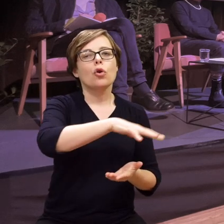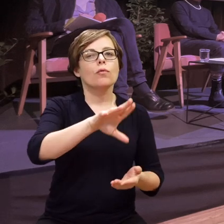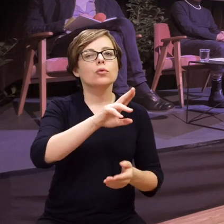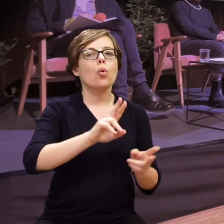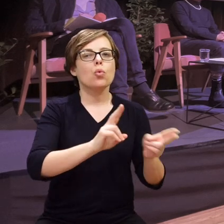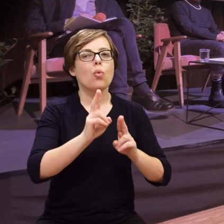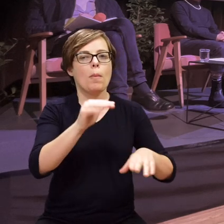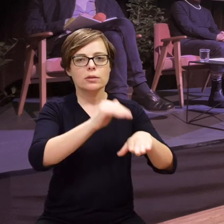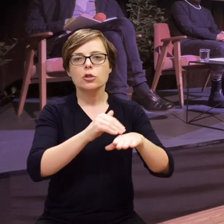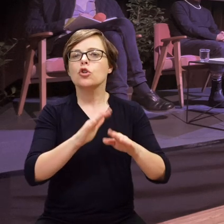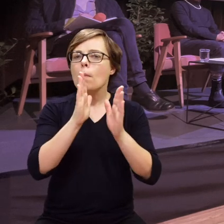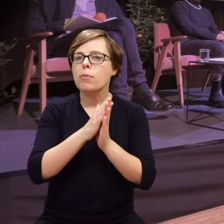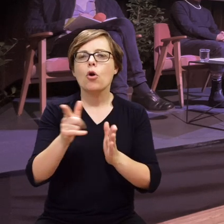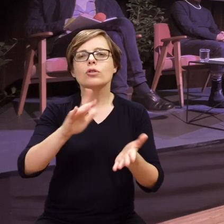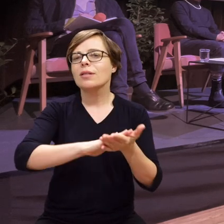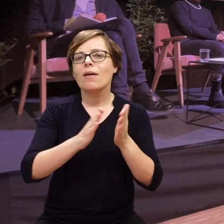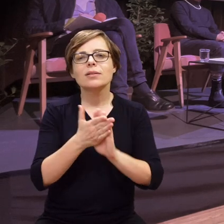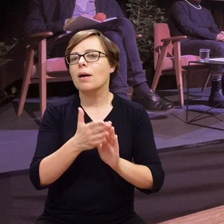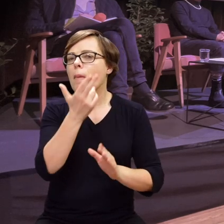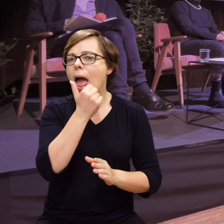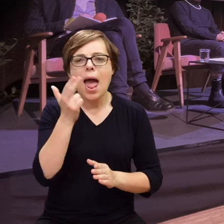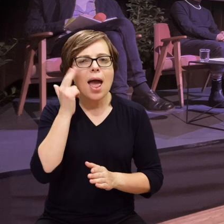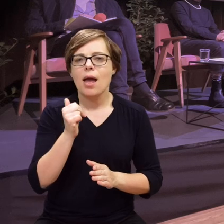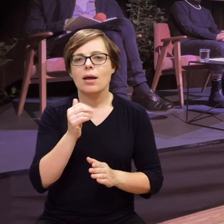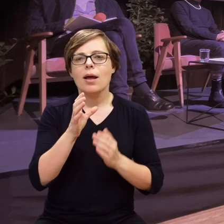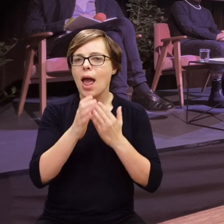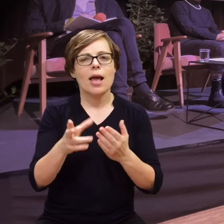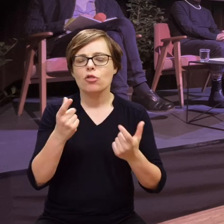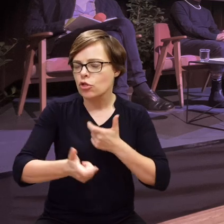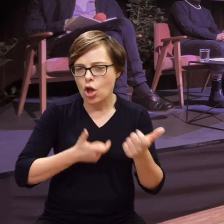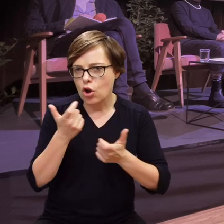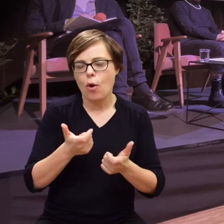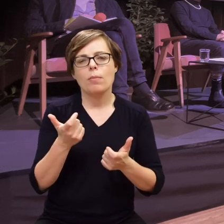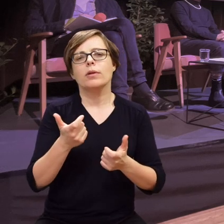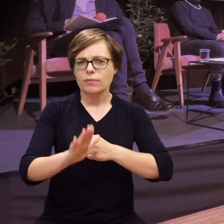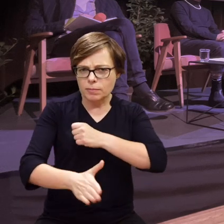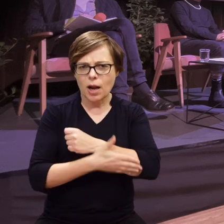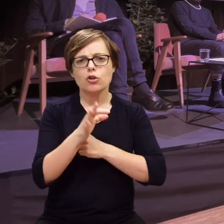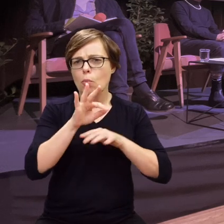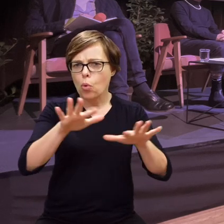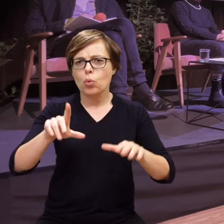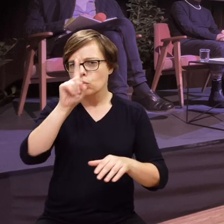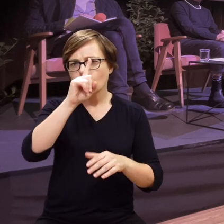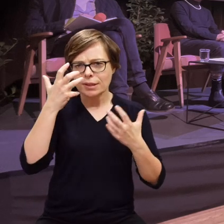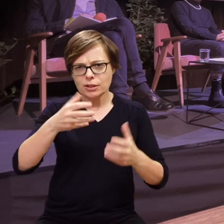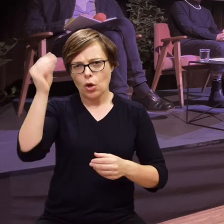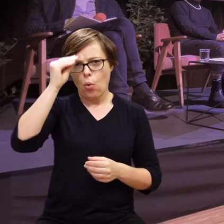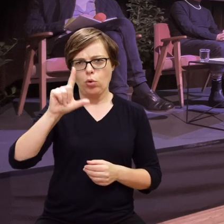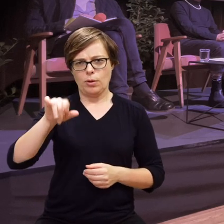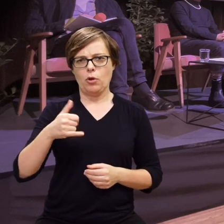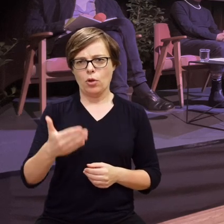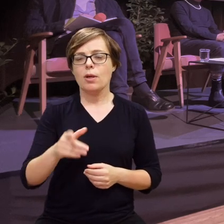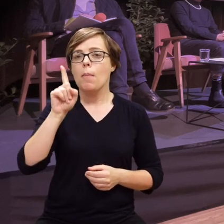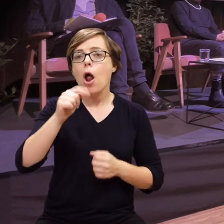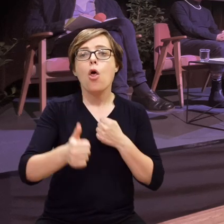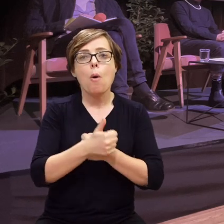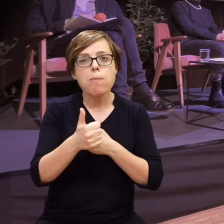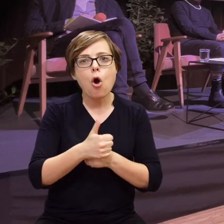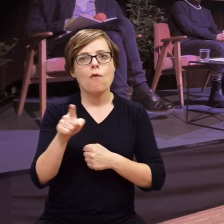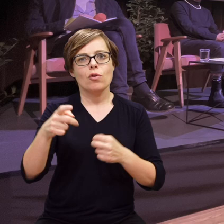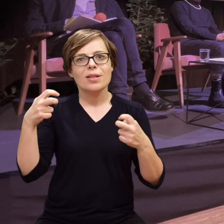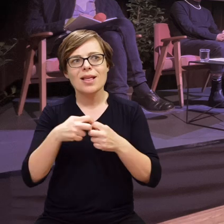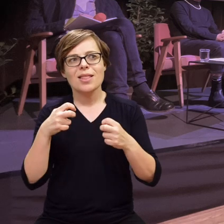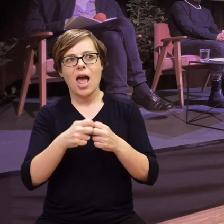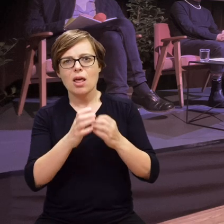środowiska tłumaczy. Kurczę, nie hejtujcie, wspierajcie się, bo bardzo dużo osób chce się uczyć języka migowego, ale przez to, że są